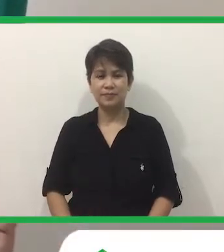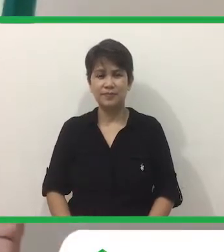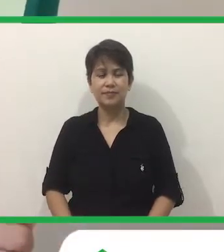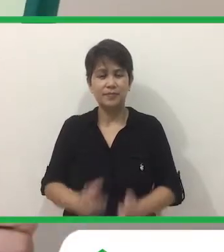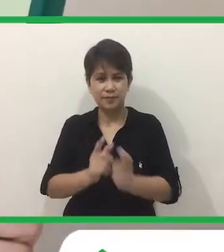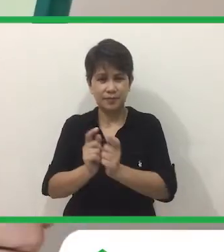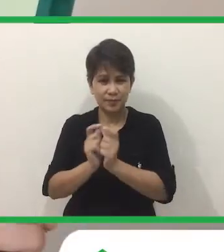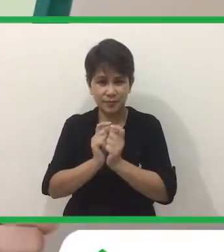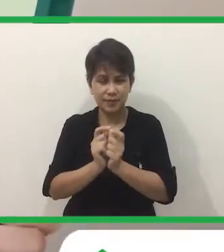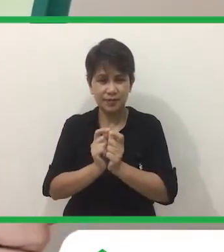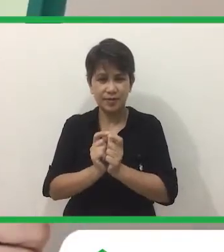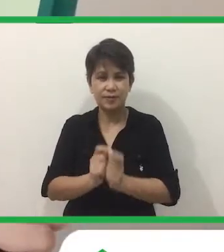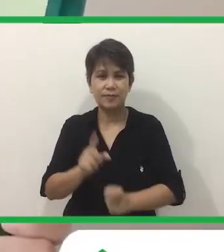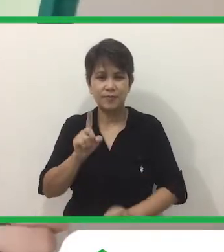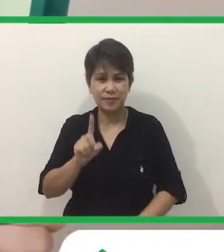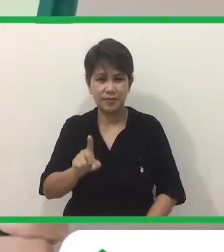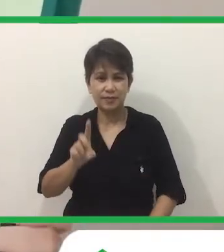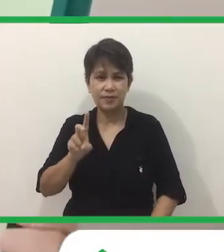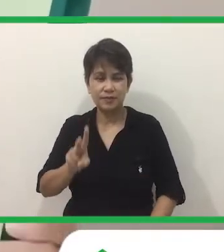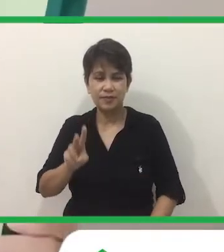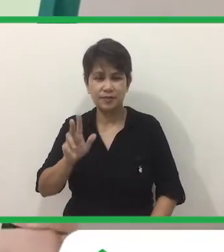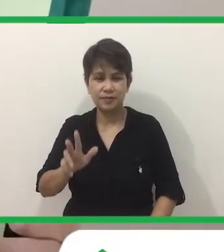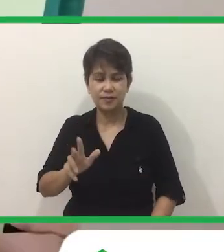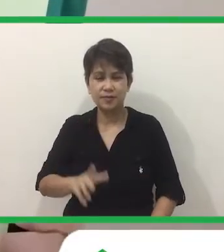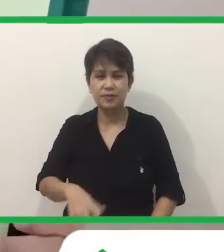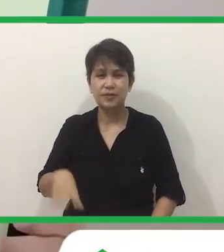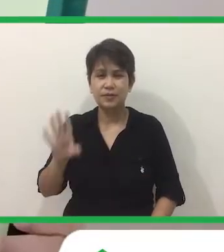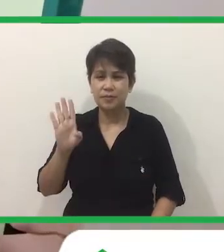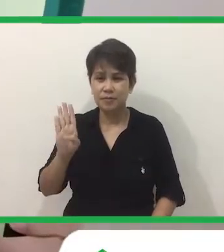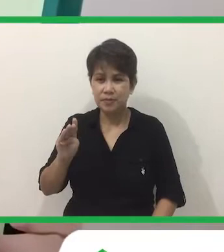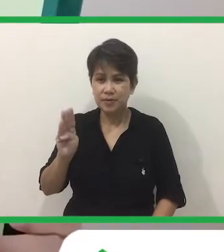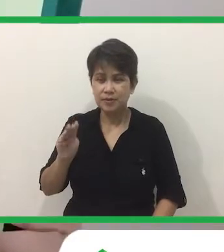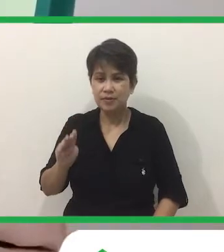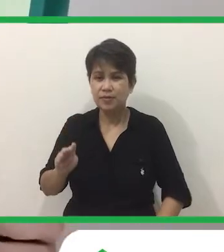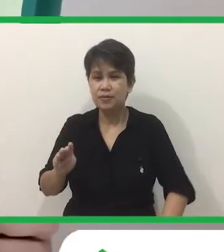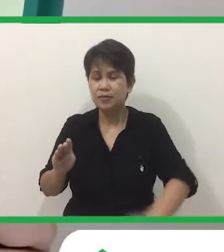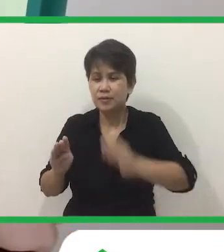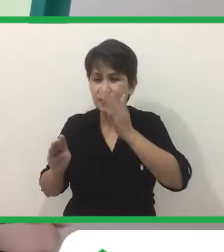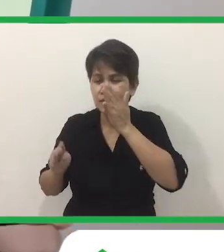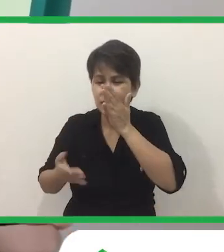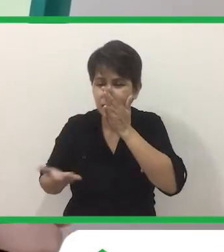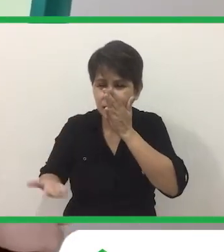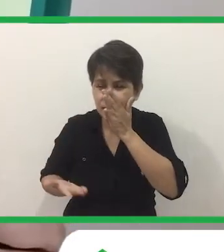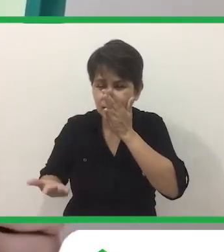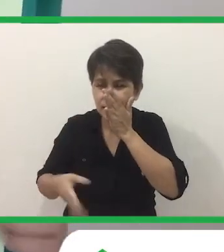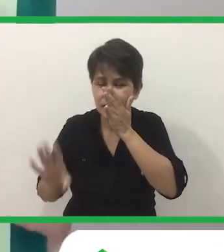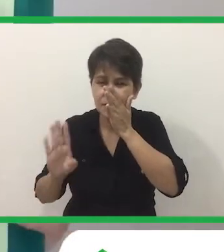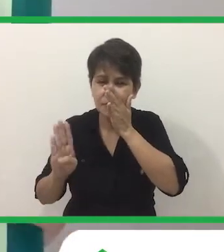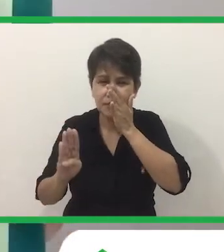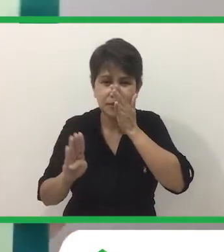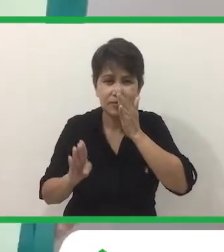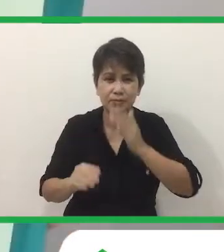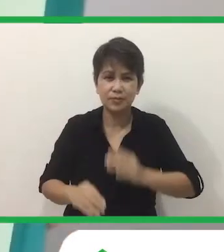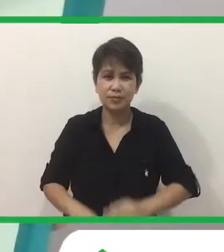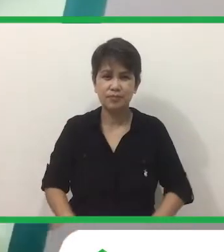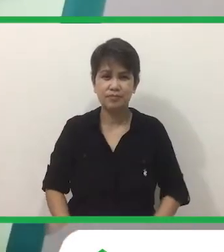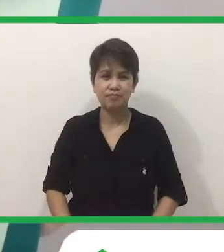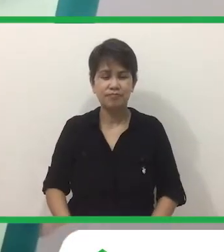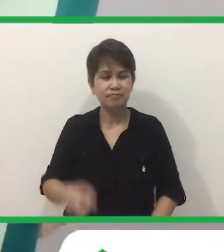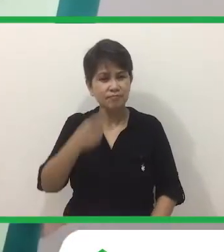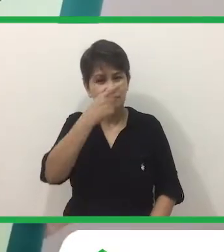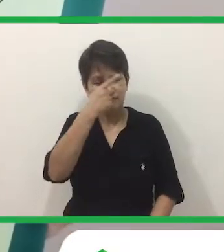Tama. O sabay-sabay tayo lahat Isa, dalawa, tatlo Bingo Nasaan ka? Bingo